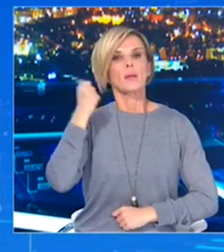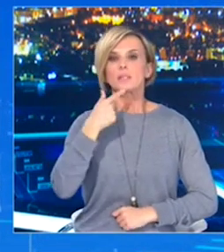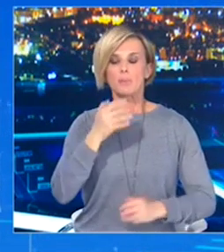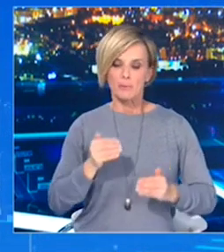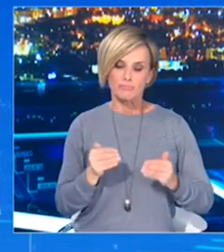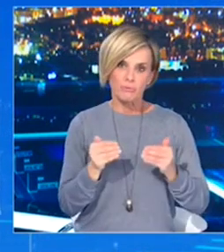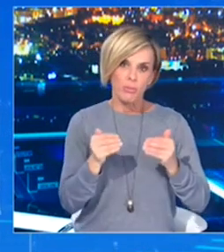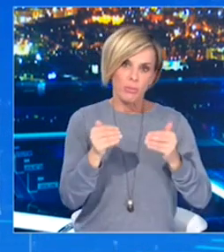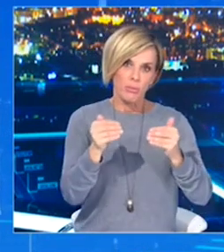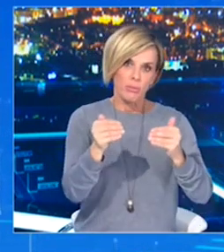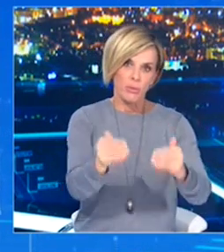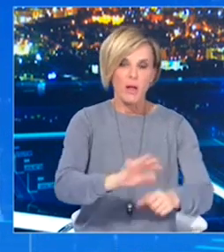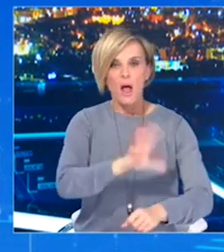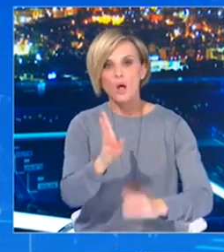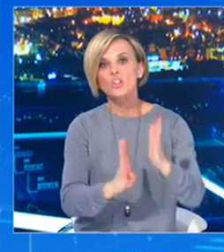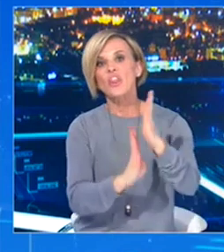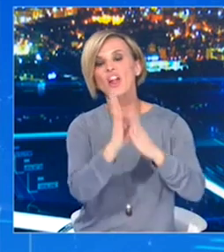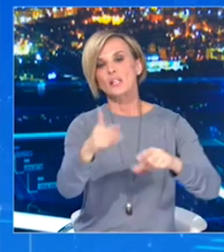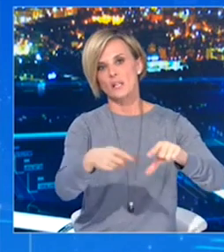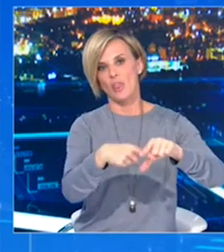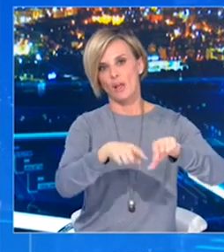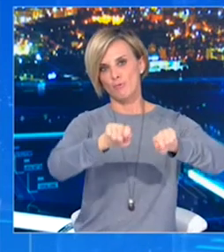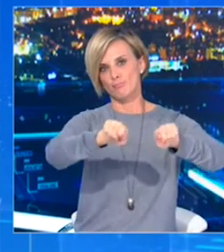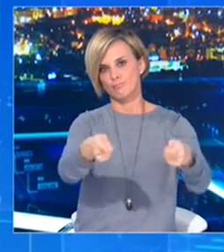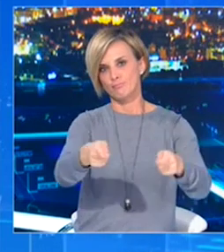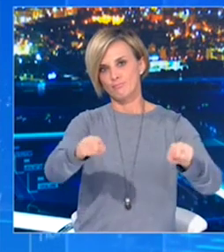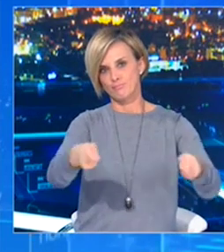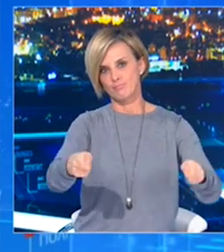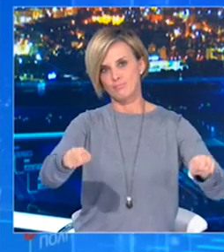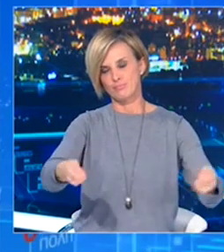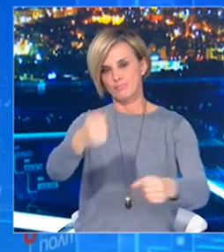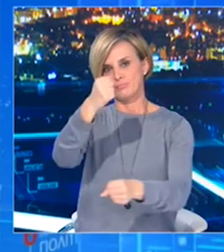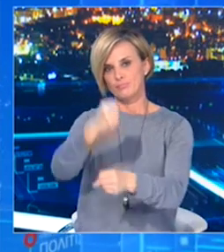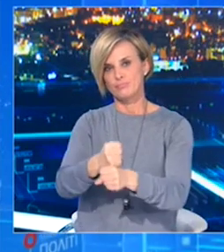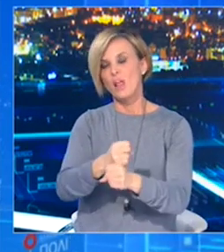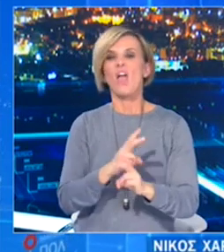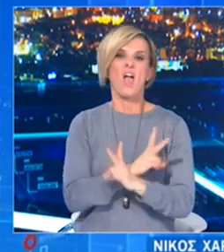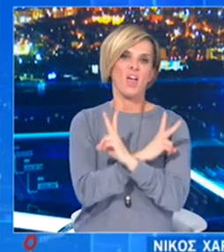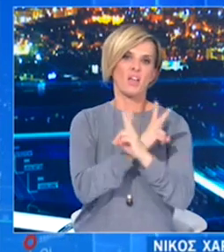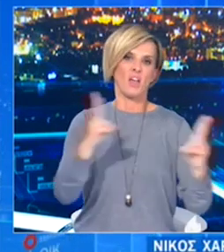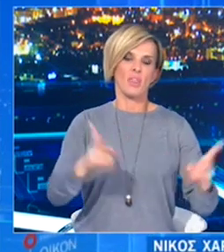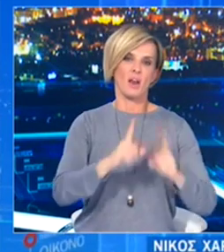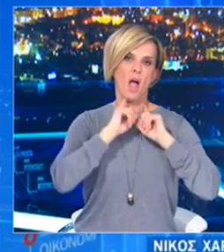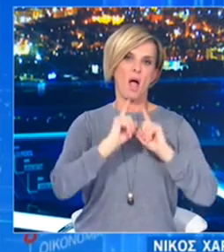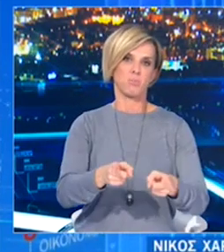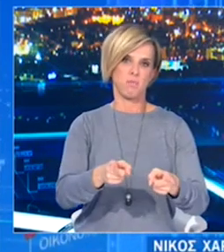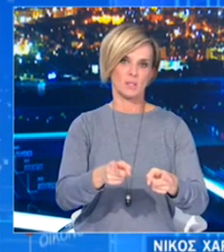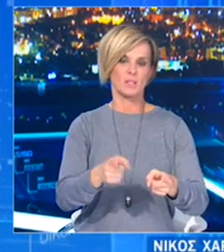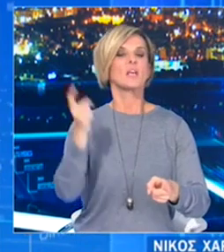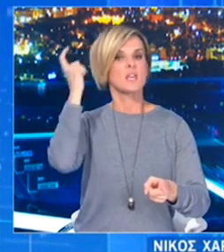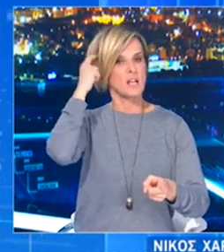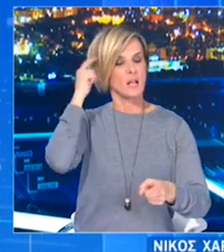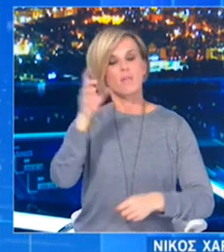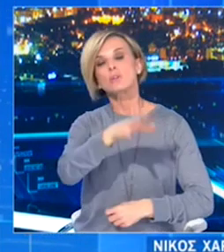υφιστάμενων μέτρων μέχρι την Δευτέρα, 14 Δεκεμβρίου. Μία απόφαση που νομίζω ξεκάθαρο είναι σε όλους τους Έλληνες ότι